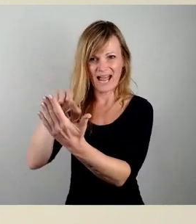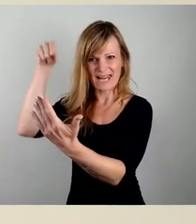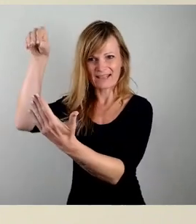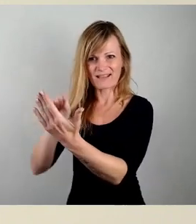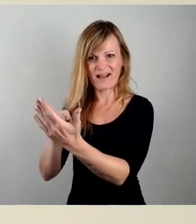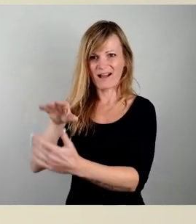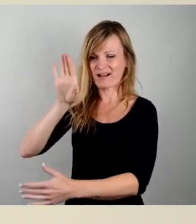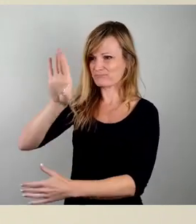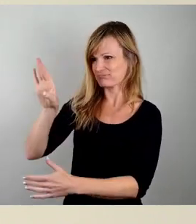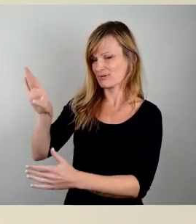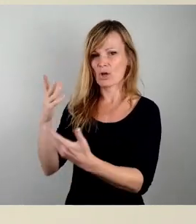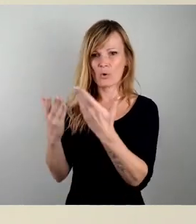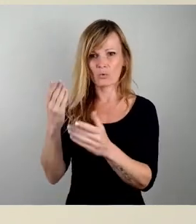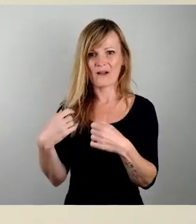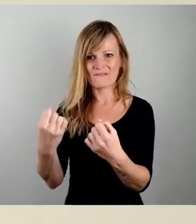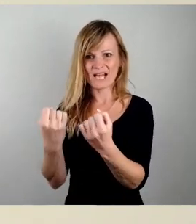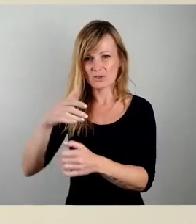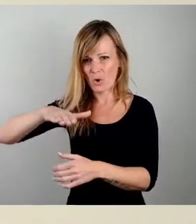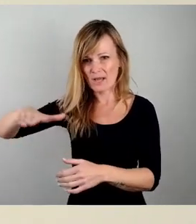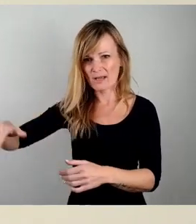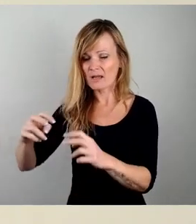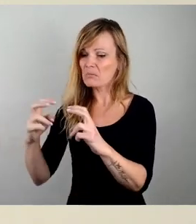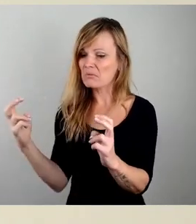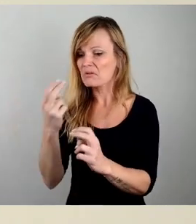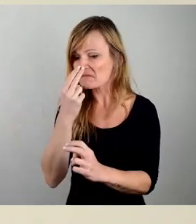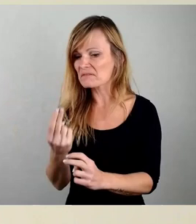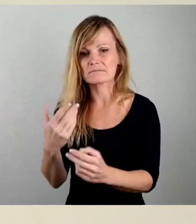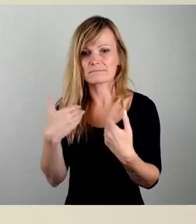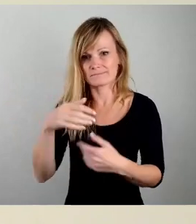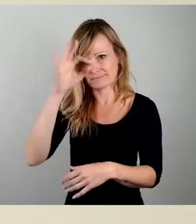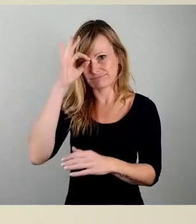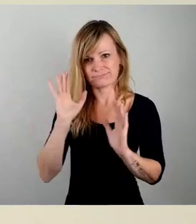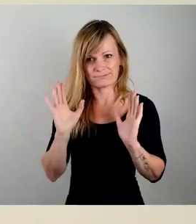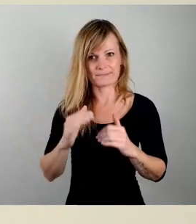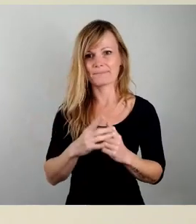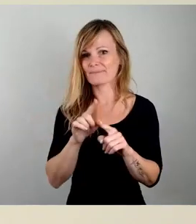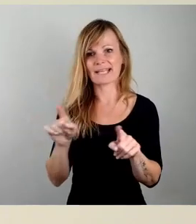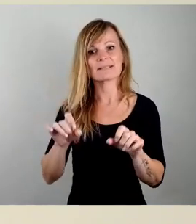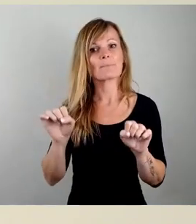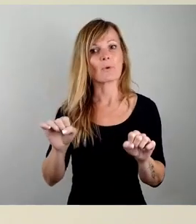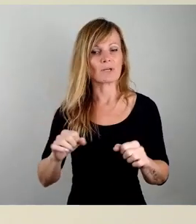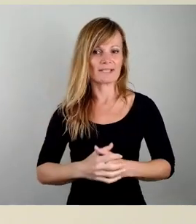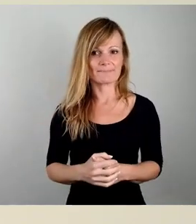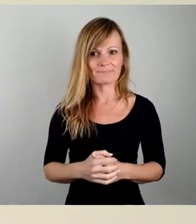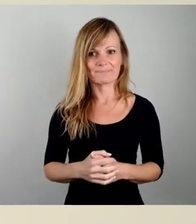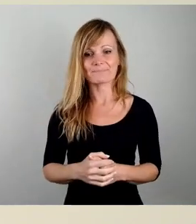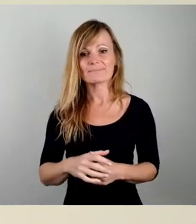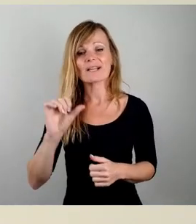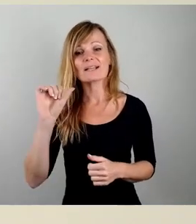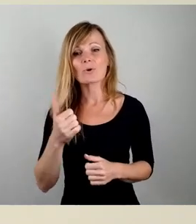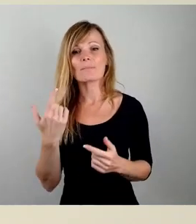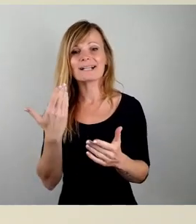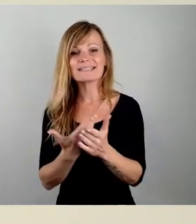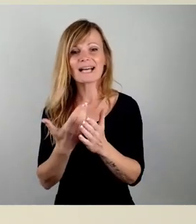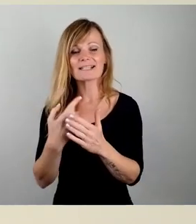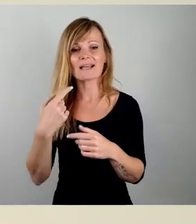oder Fahrzeuge parkt werden, das ist nicht möglich. Aber nochmal, es ist hier kein undurchsichtiges